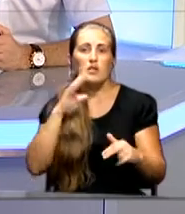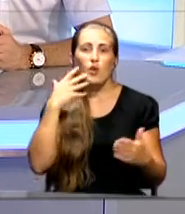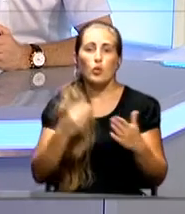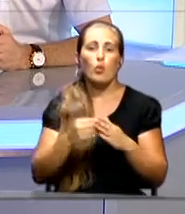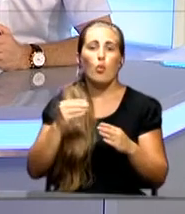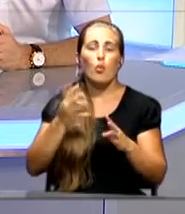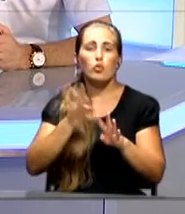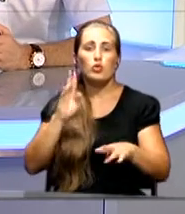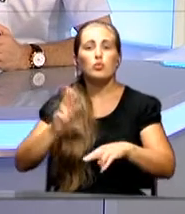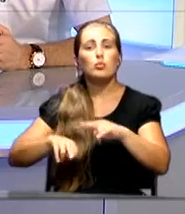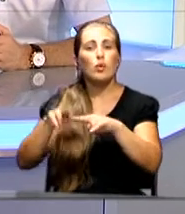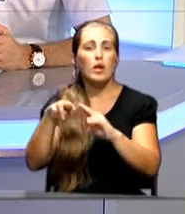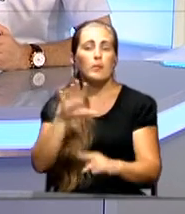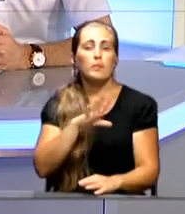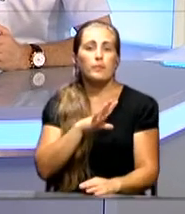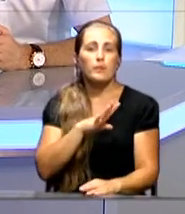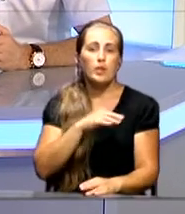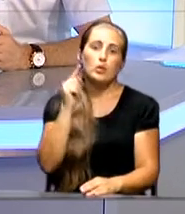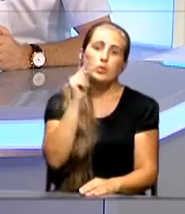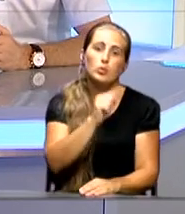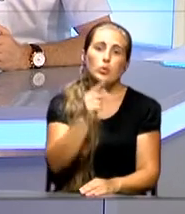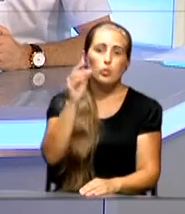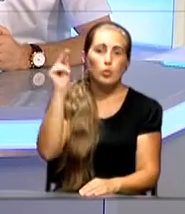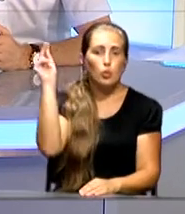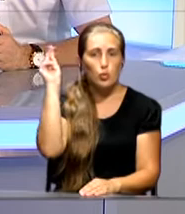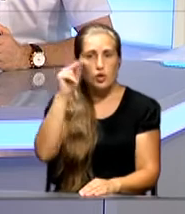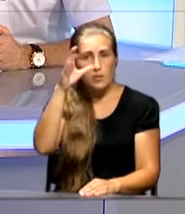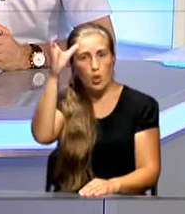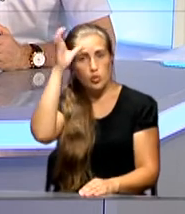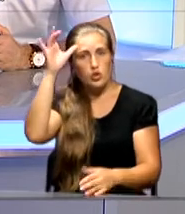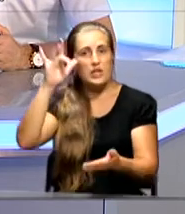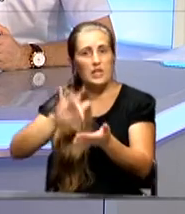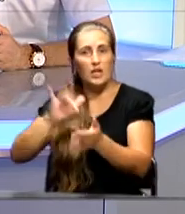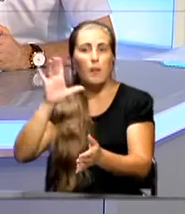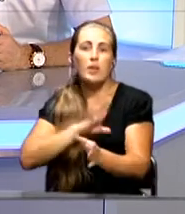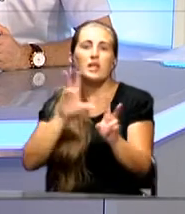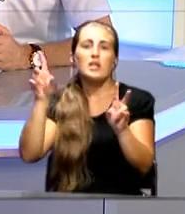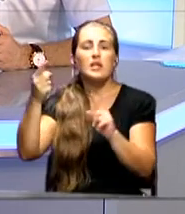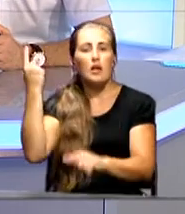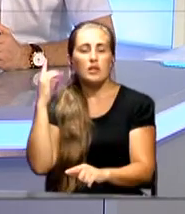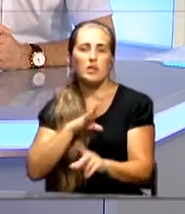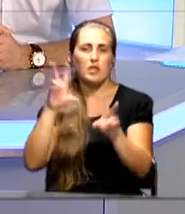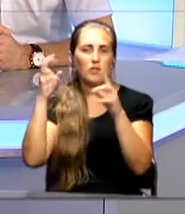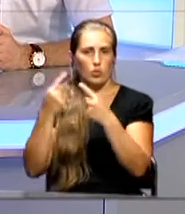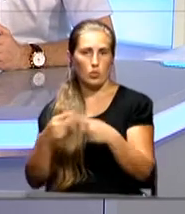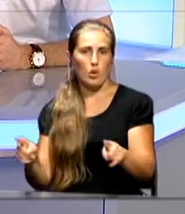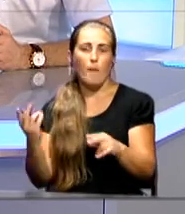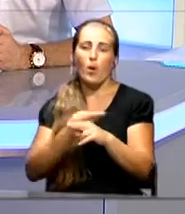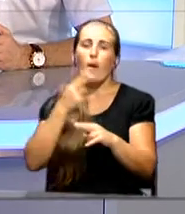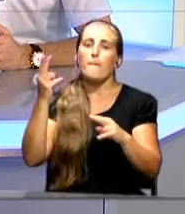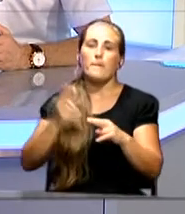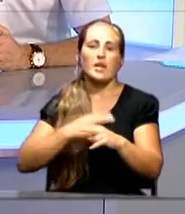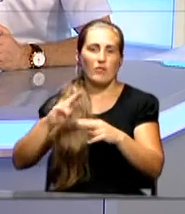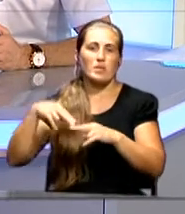строил тот самый учебно-научный центр, он, правда, в другом правовом статусе на тот момент был, потом безвозмездно передал